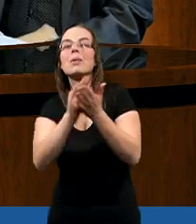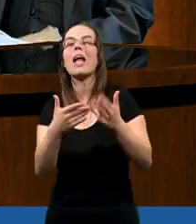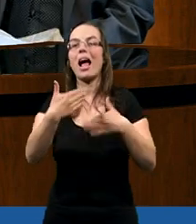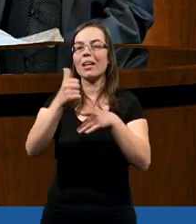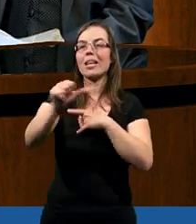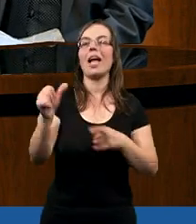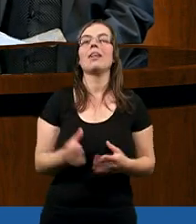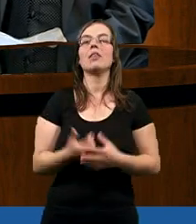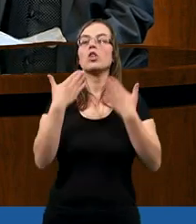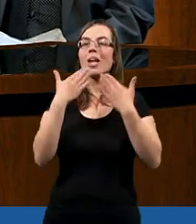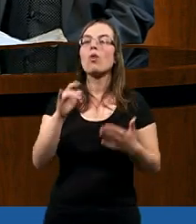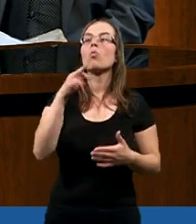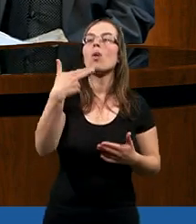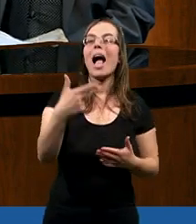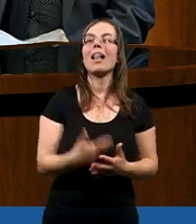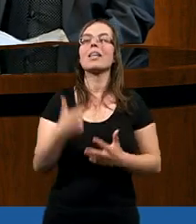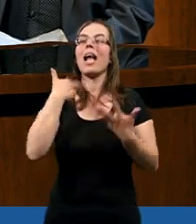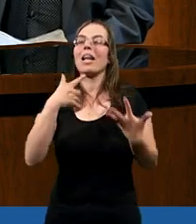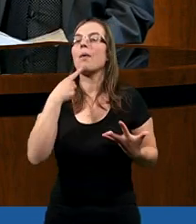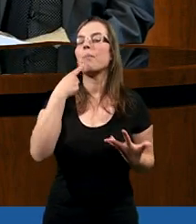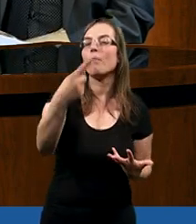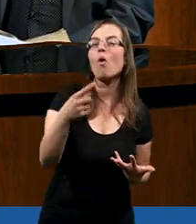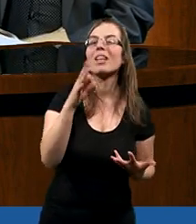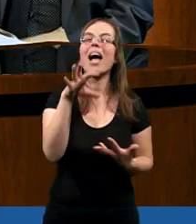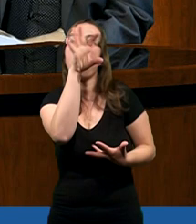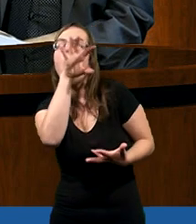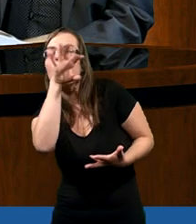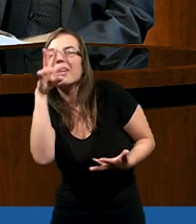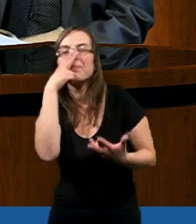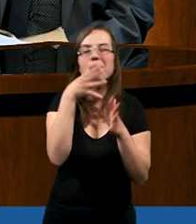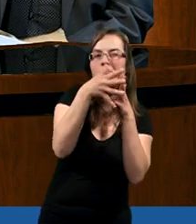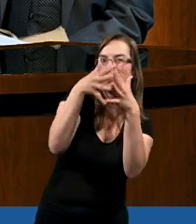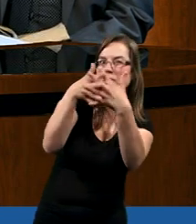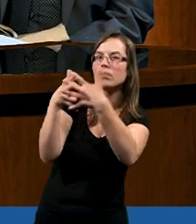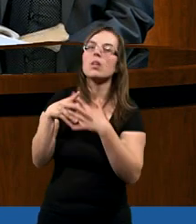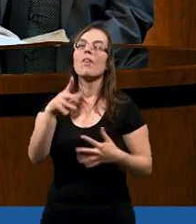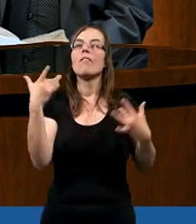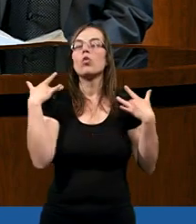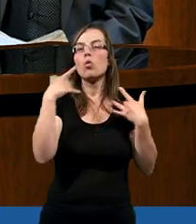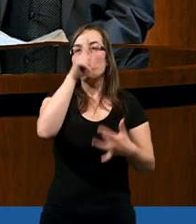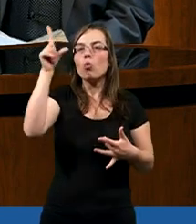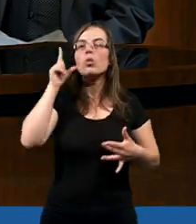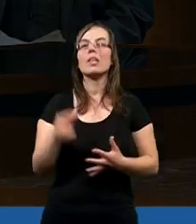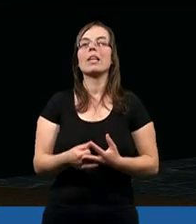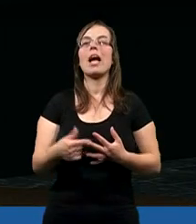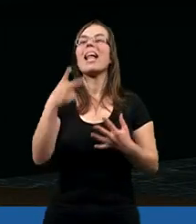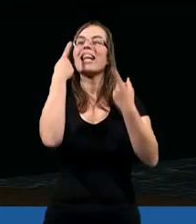dziedzicami. Dziękuję. Julian? Ja bym chciał powiedzieć z takiej obserwacji też życia wielu ludzi.